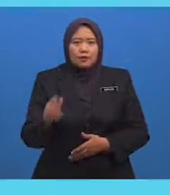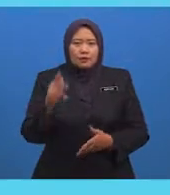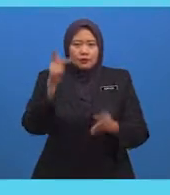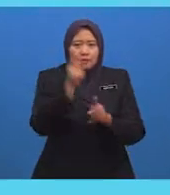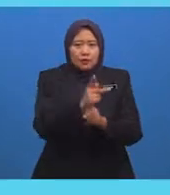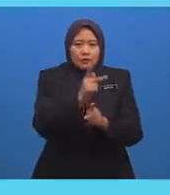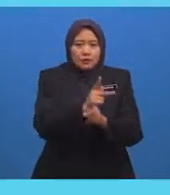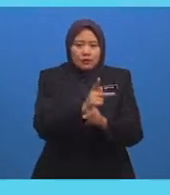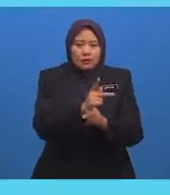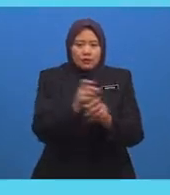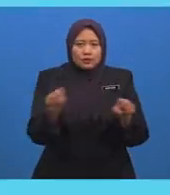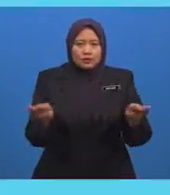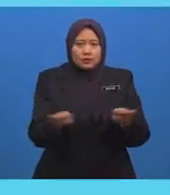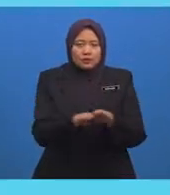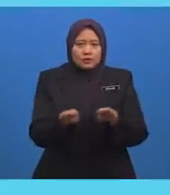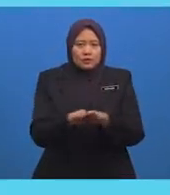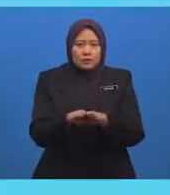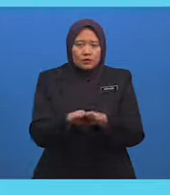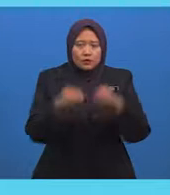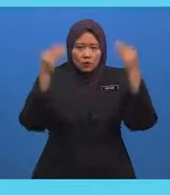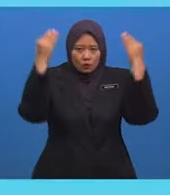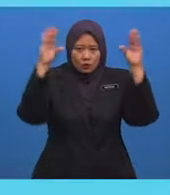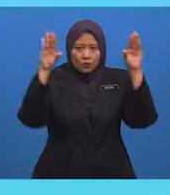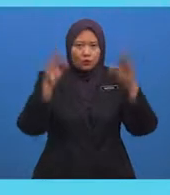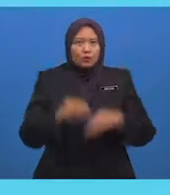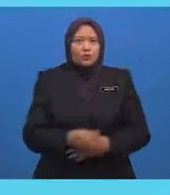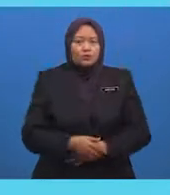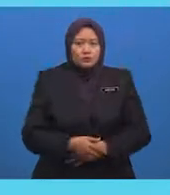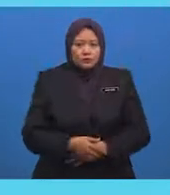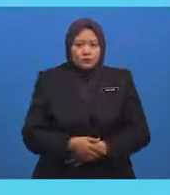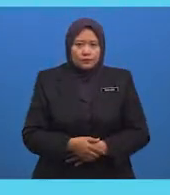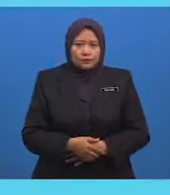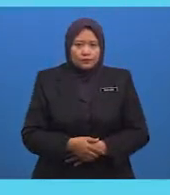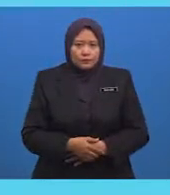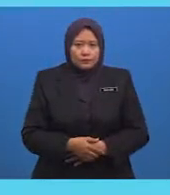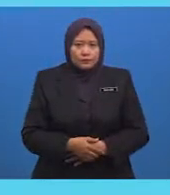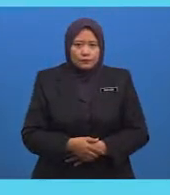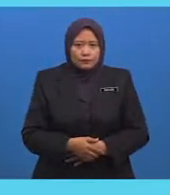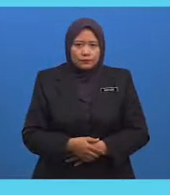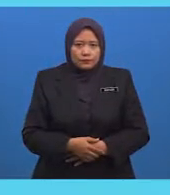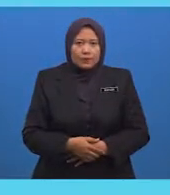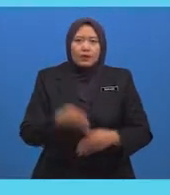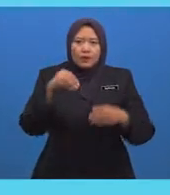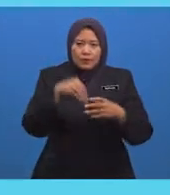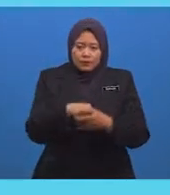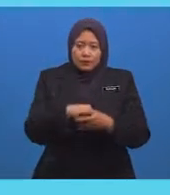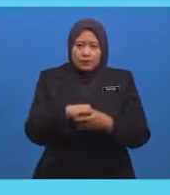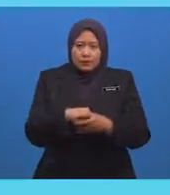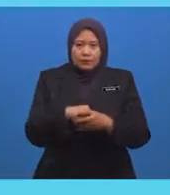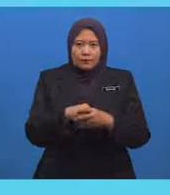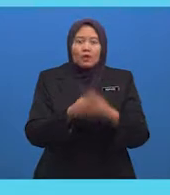Iaitu ilmu akli Ataupun ilmu sekular Dalam bidang agama